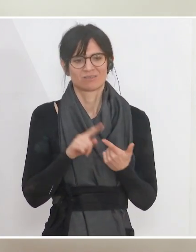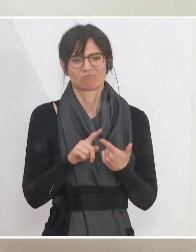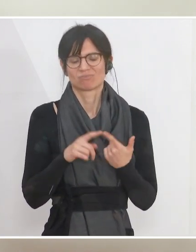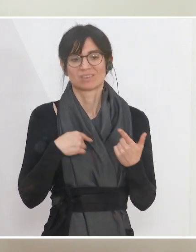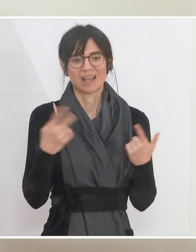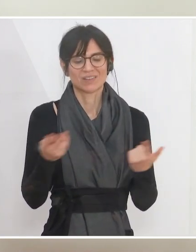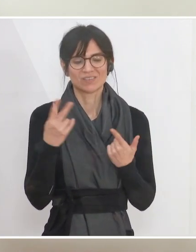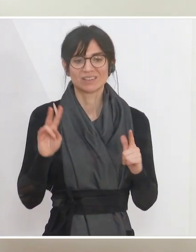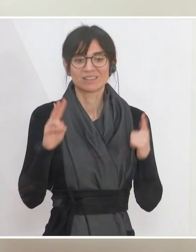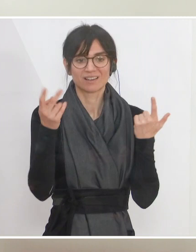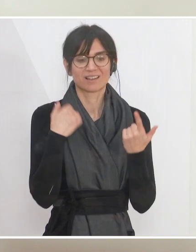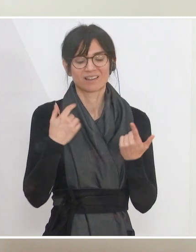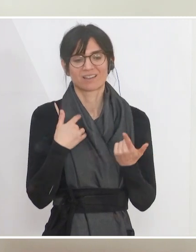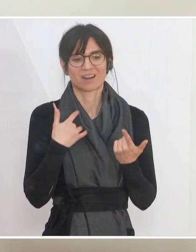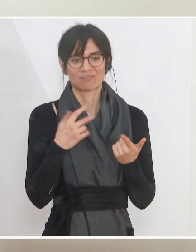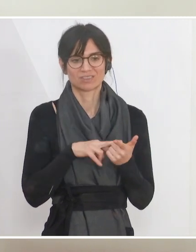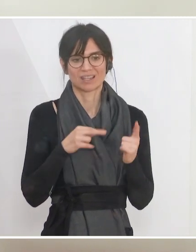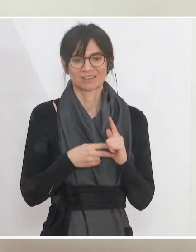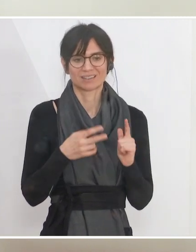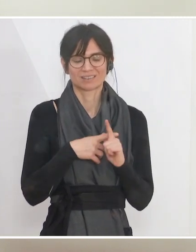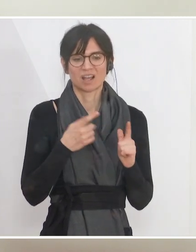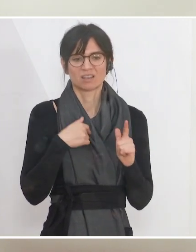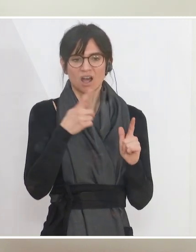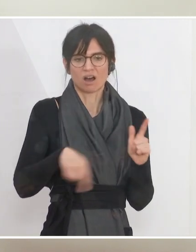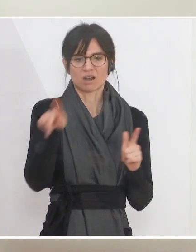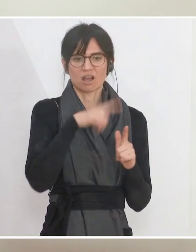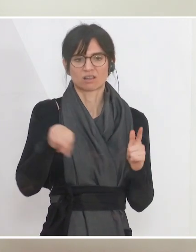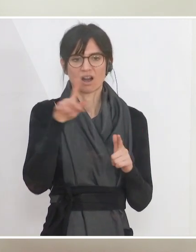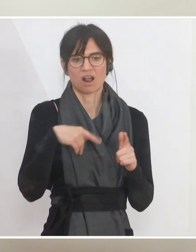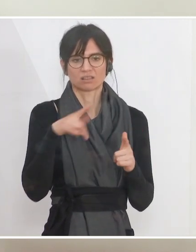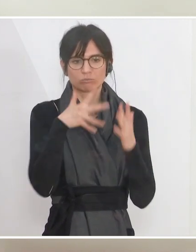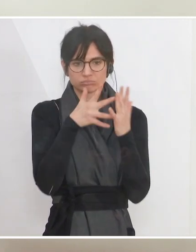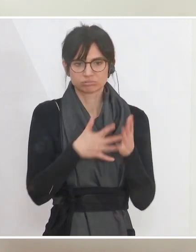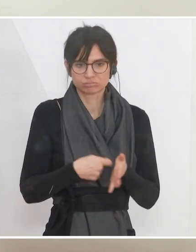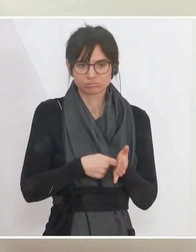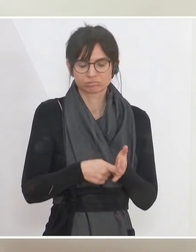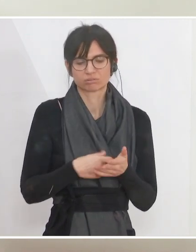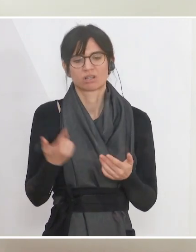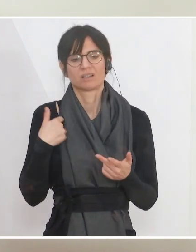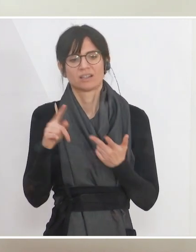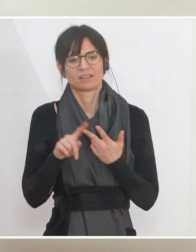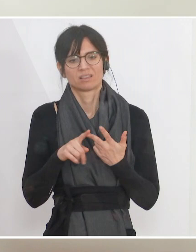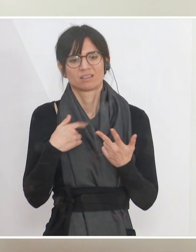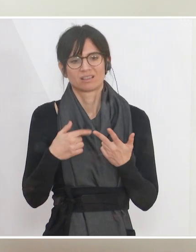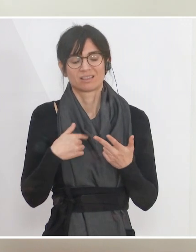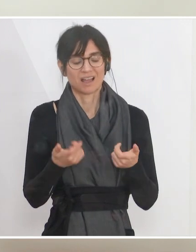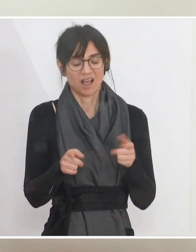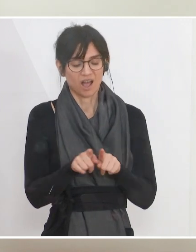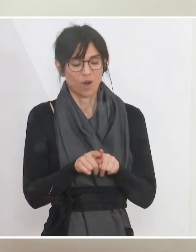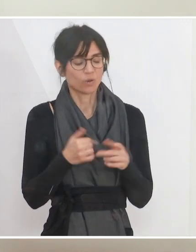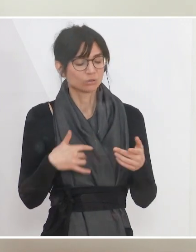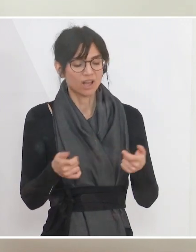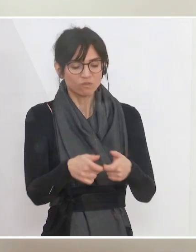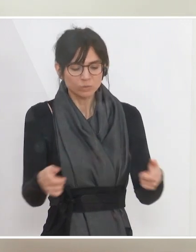Windkrafttechniker, der das Windrad wartet, das betrifft die Bauunternehmen in den Regionen, die die Fundamente für den Windpark